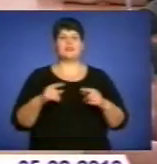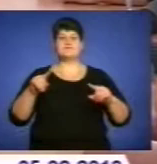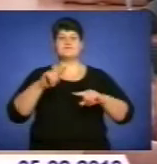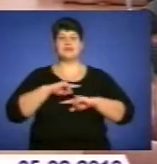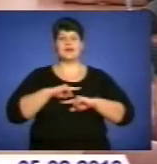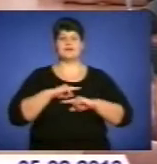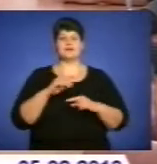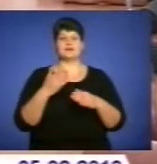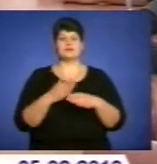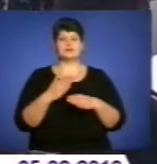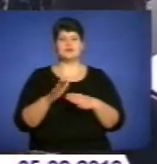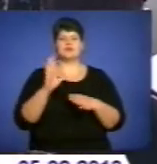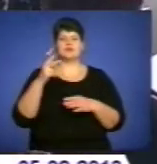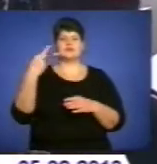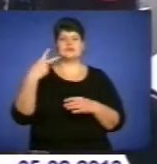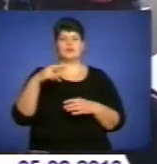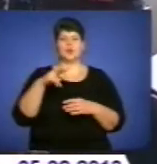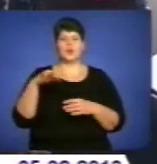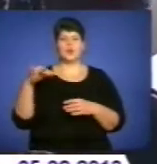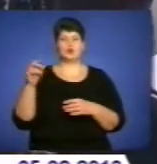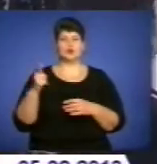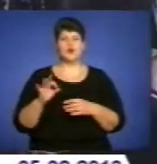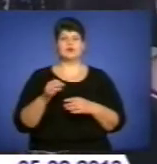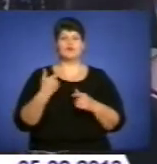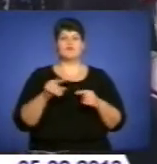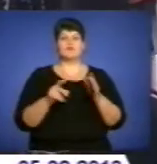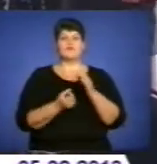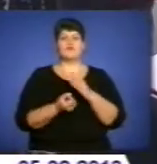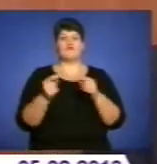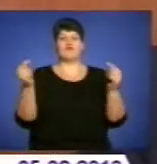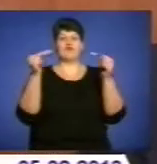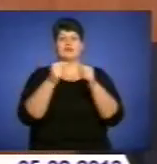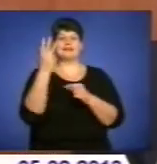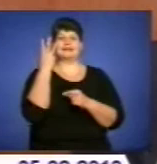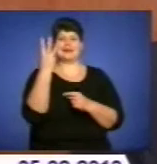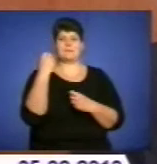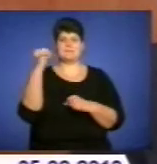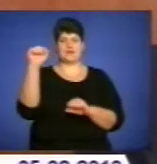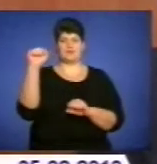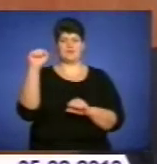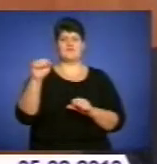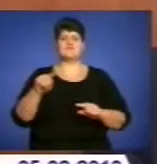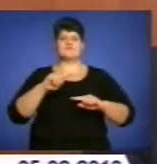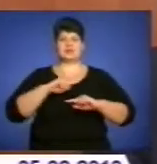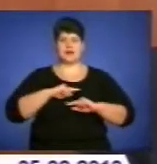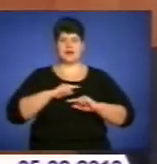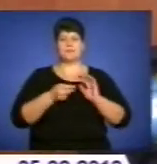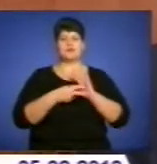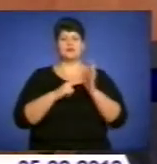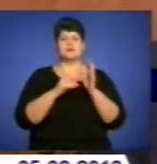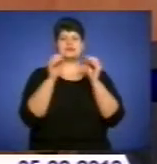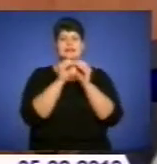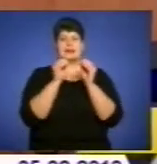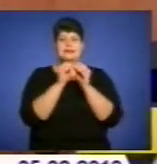Олімпіади відбудеться 20 лютого, на якому визначать трьох переможців. У фіналі планується 10 чоловік,